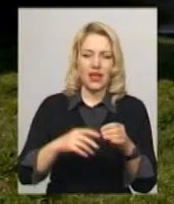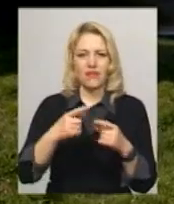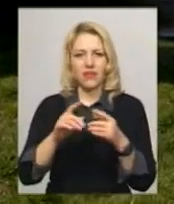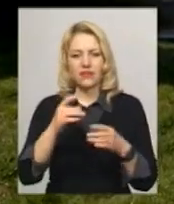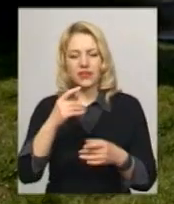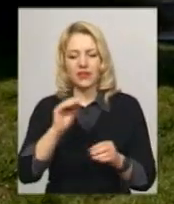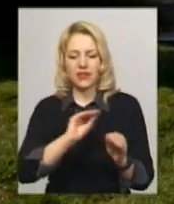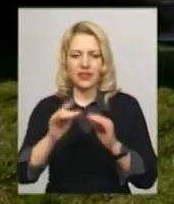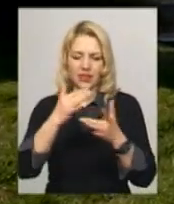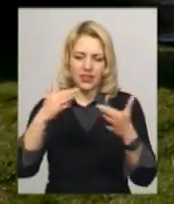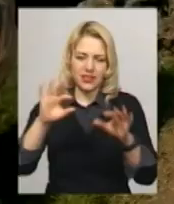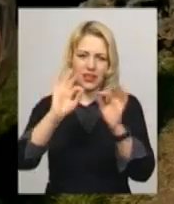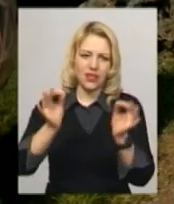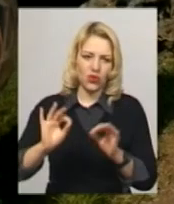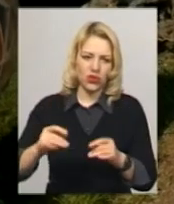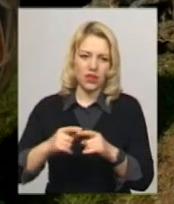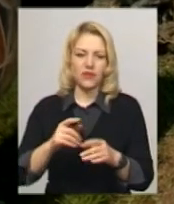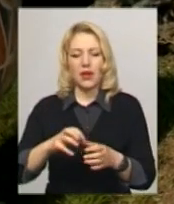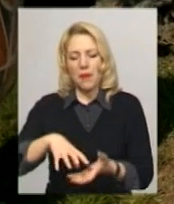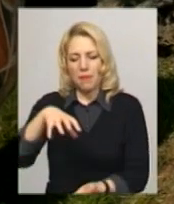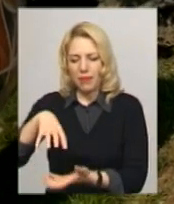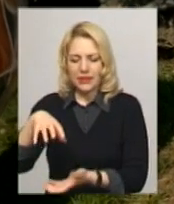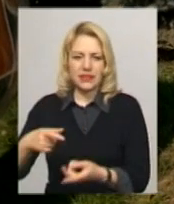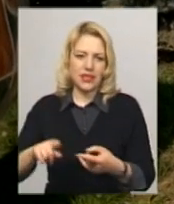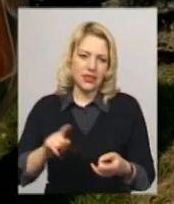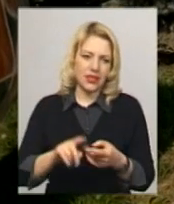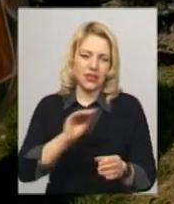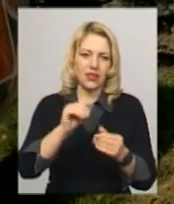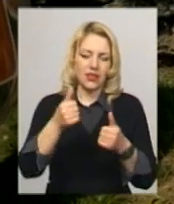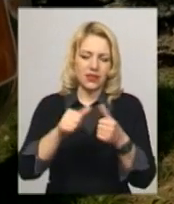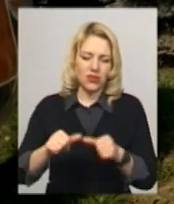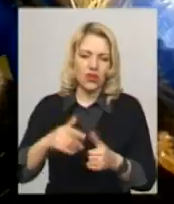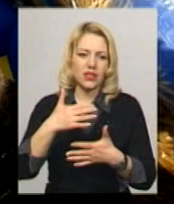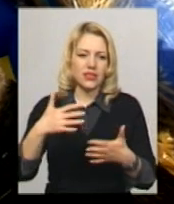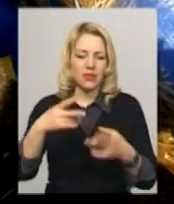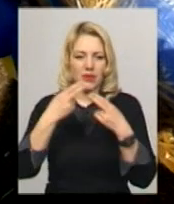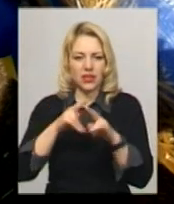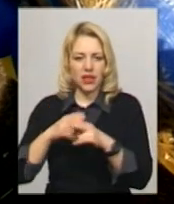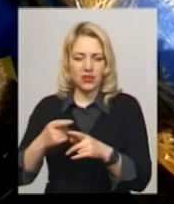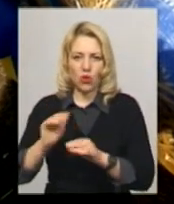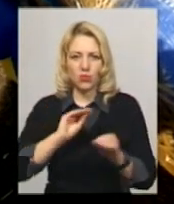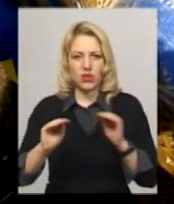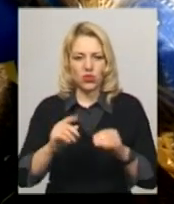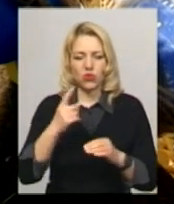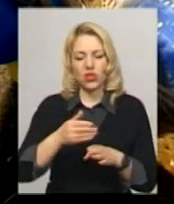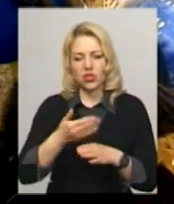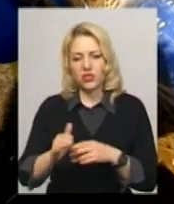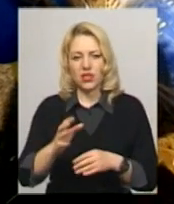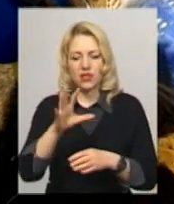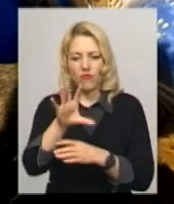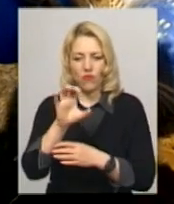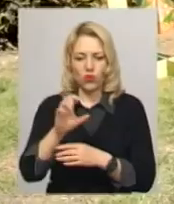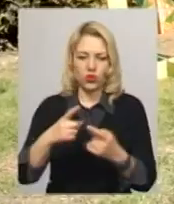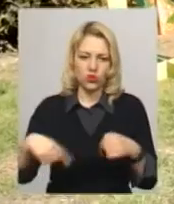композиції з писанками і іншими пасхальними яйцями, декорованими різними техніками. Ідея облаштування однієї частини фотозони належить